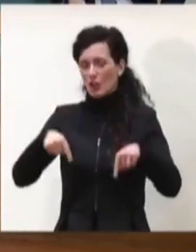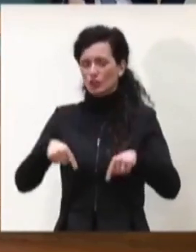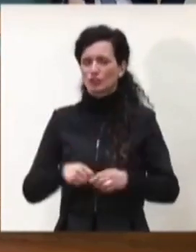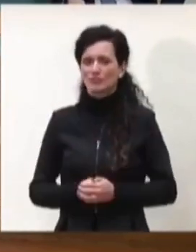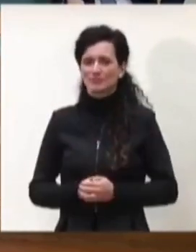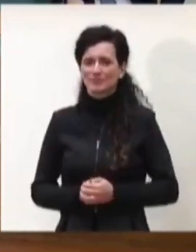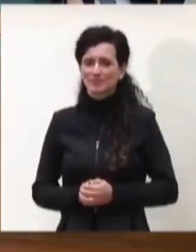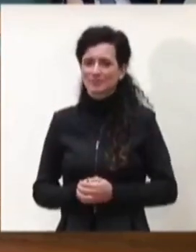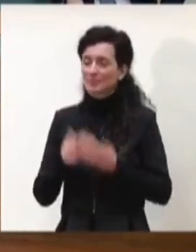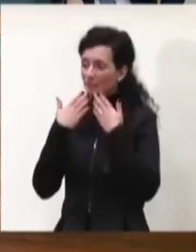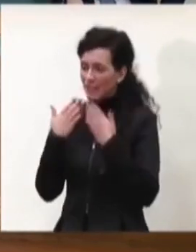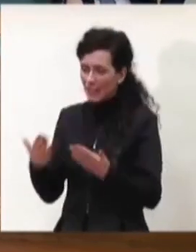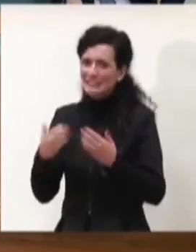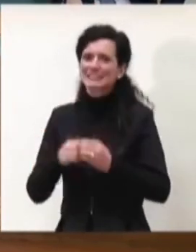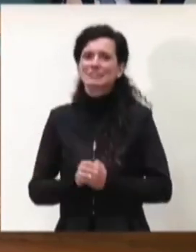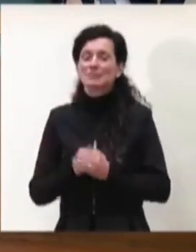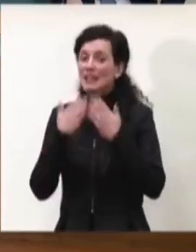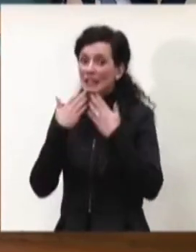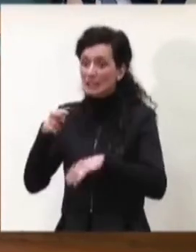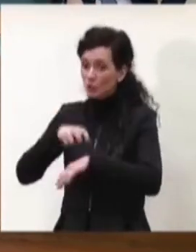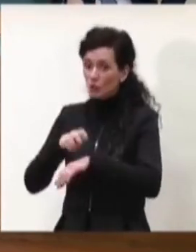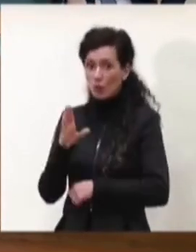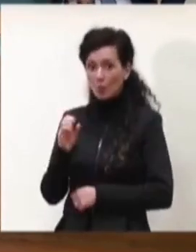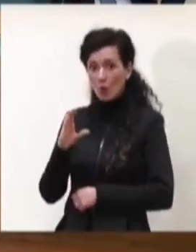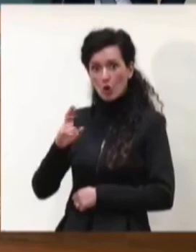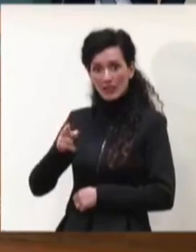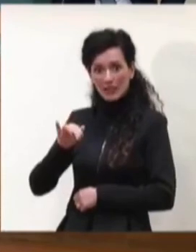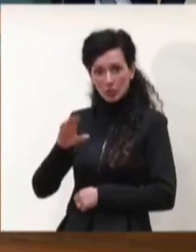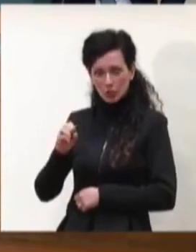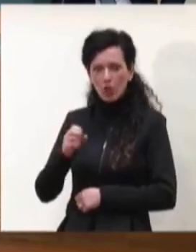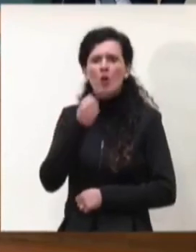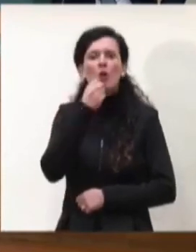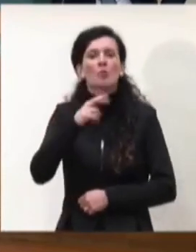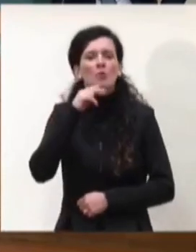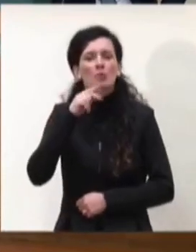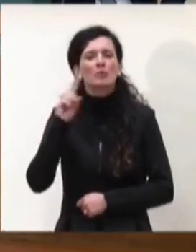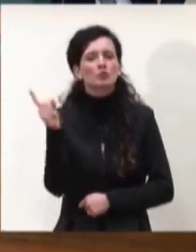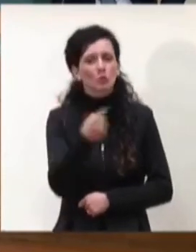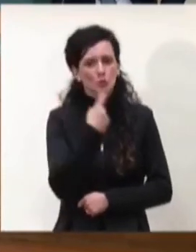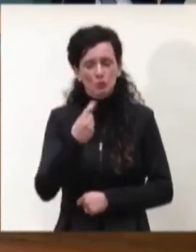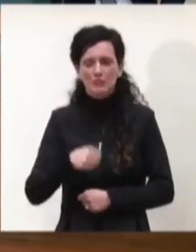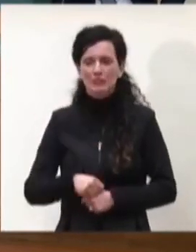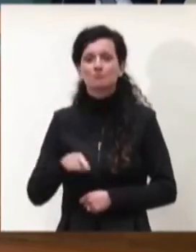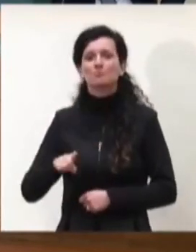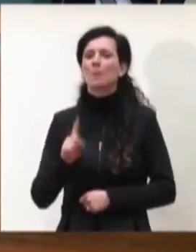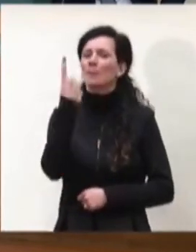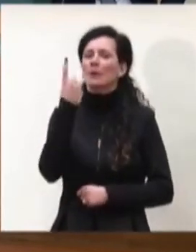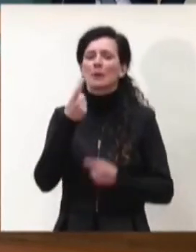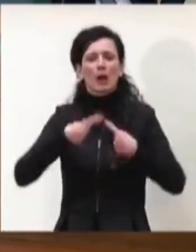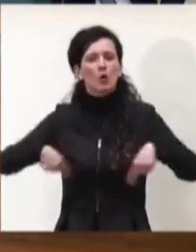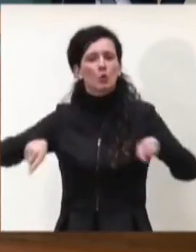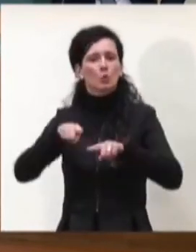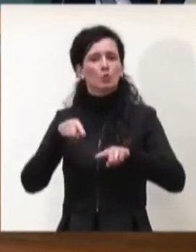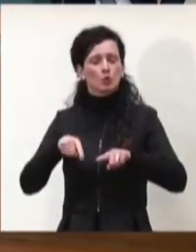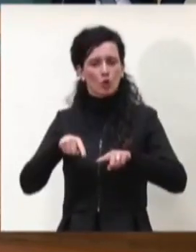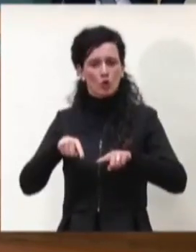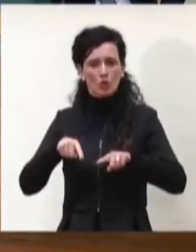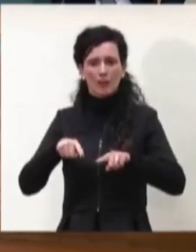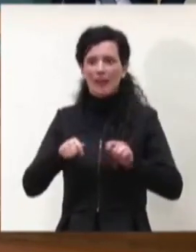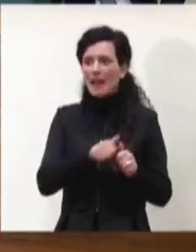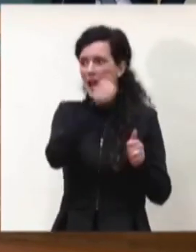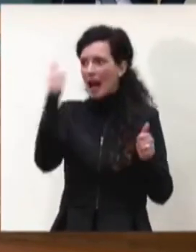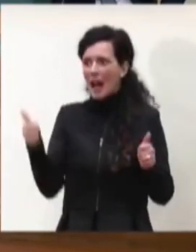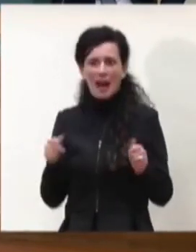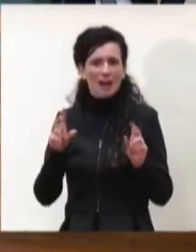Grazie, grazie dottor Bucchicchio. Buongiorno a tutti, buon pomeriggio a tutti. È la prima riunione di questo nuovo anno che ci